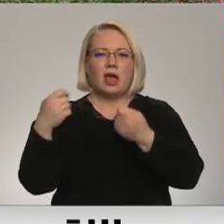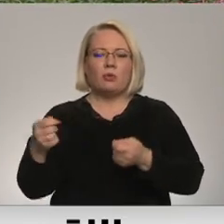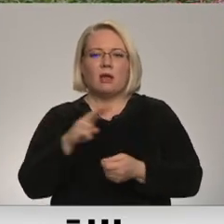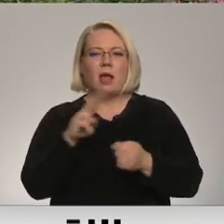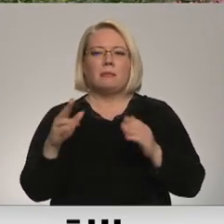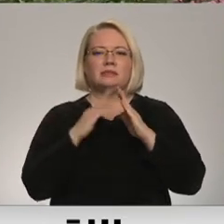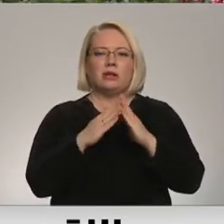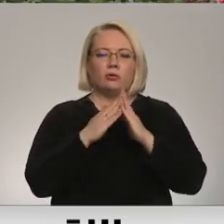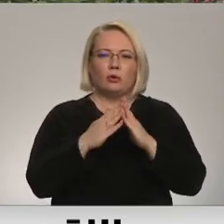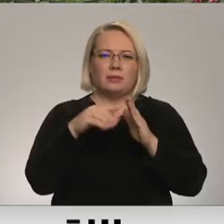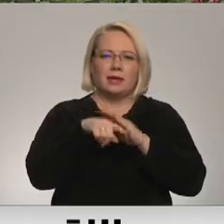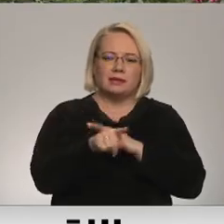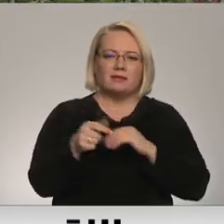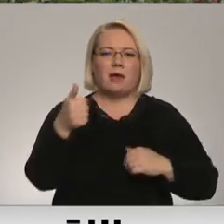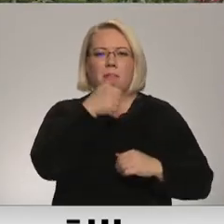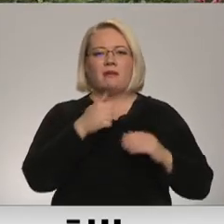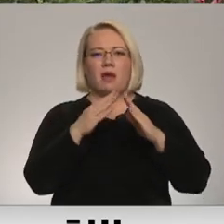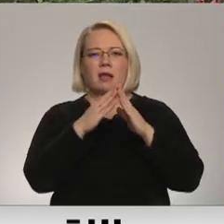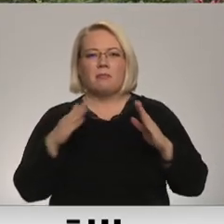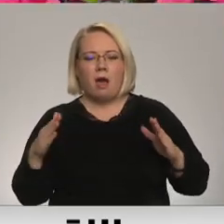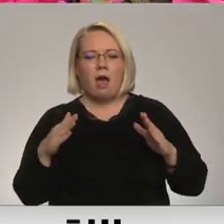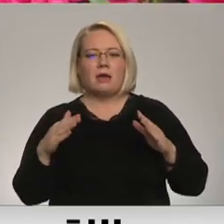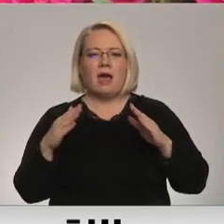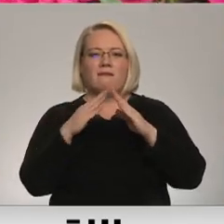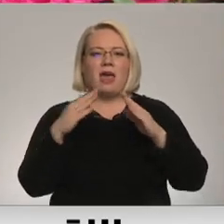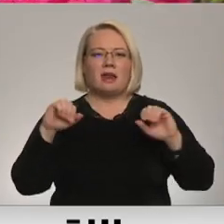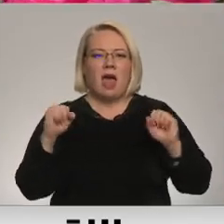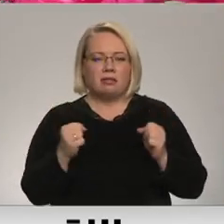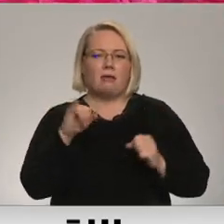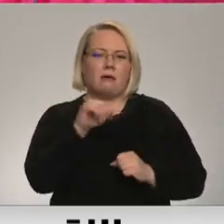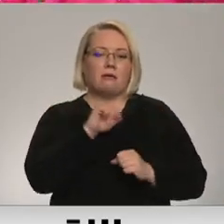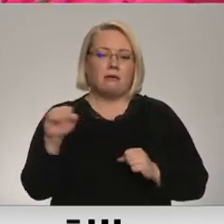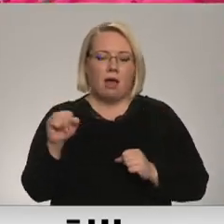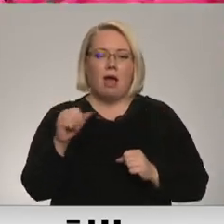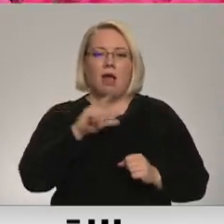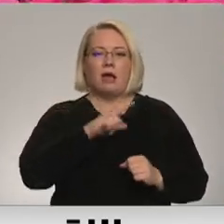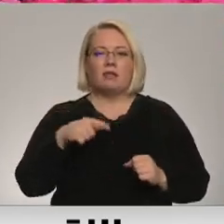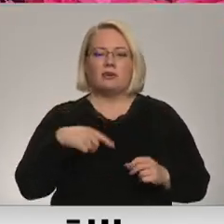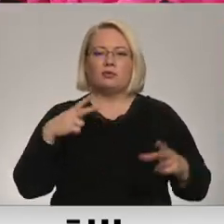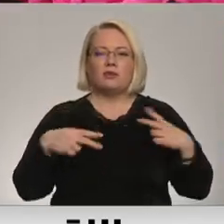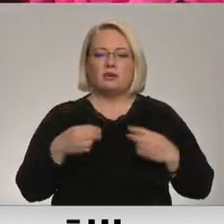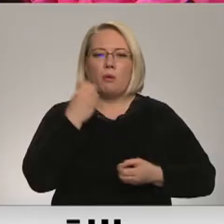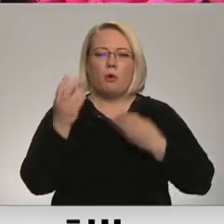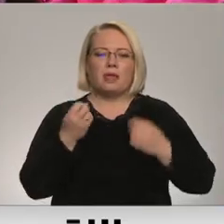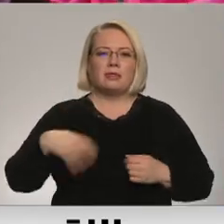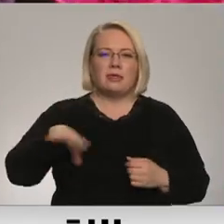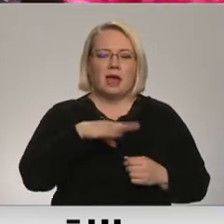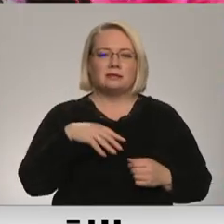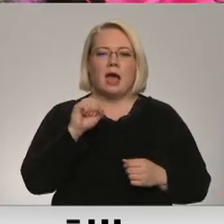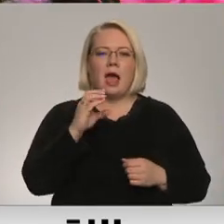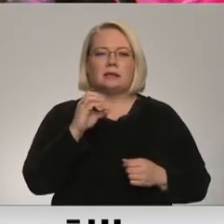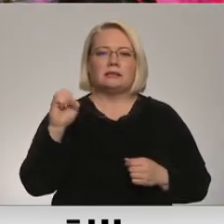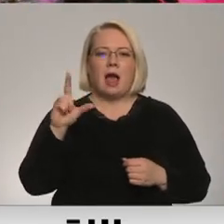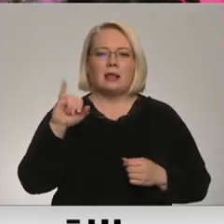siltumnīciņa vai privātmāja, verandu un dārzu. Latvijas Universitātes botāniskajā dārzā atcālīja kolekcija ir lielākā